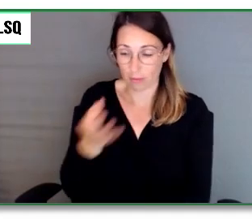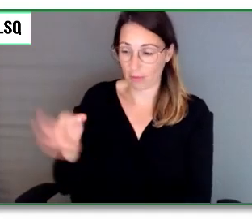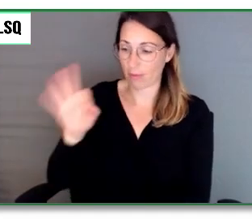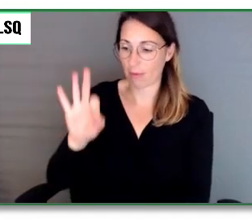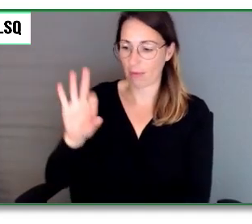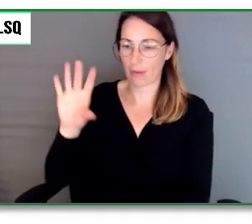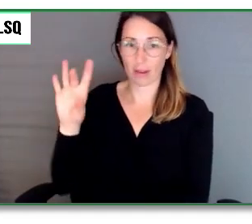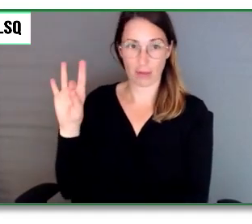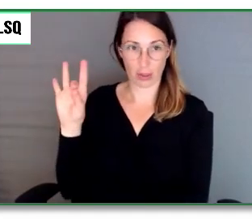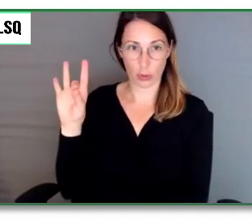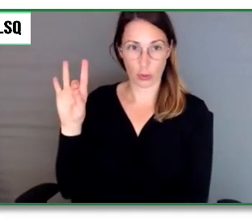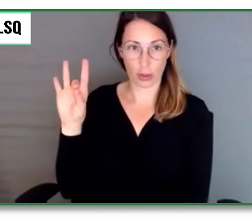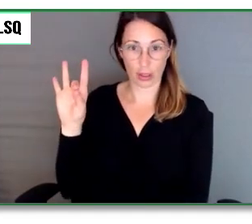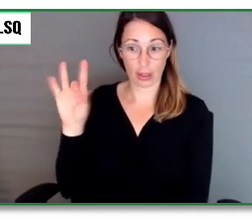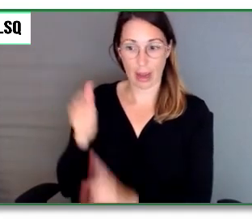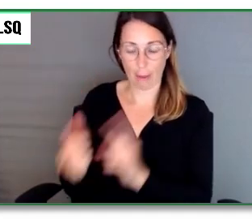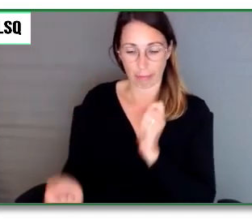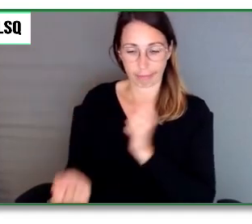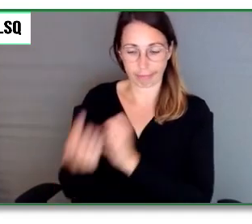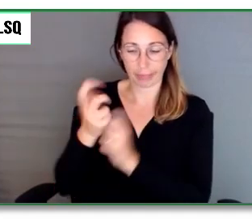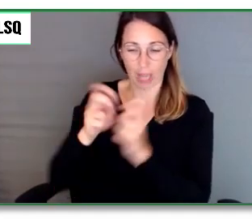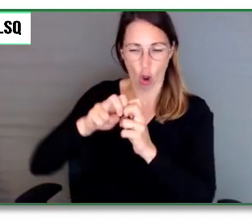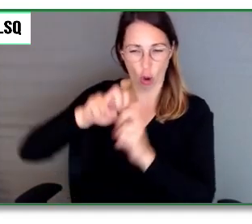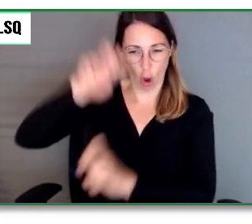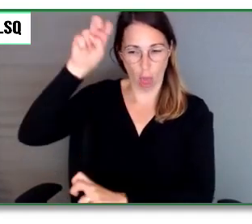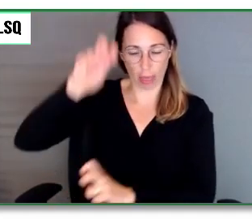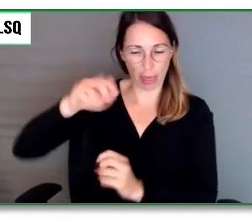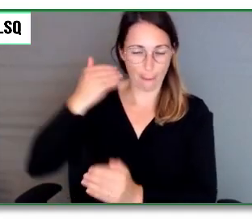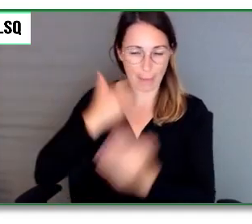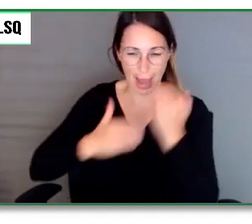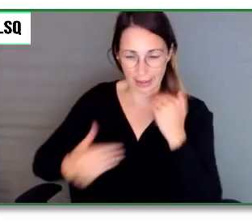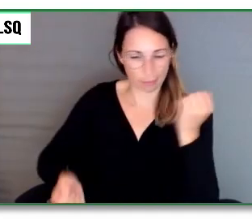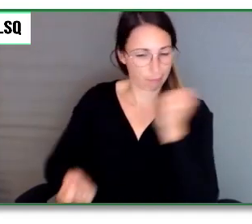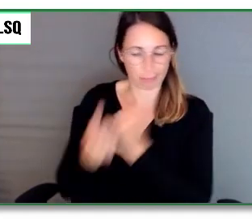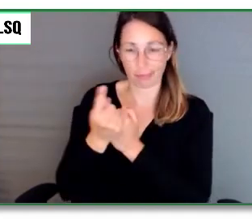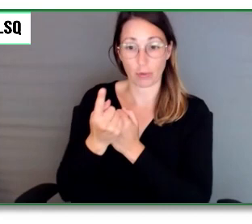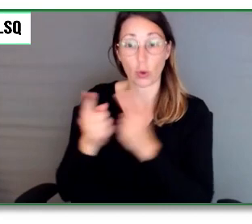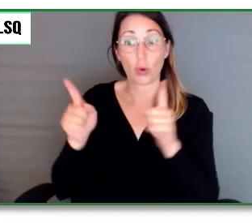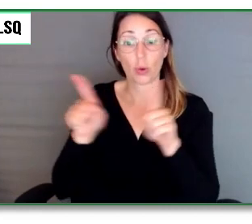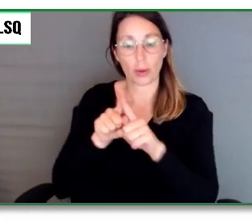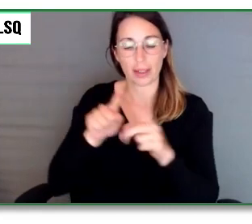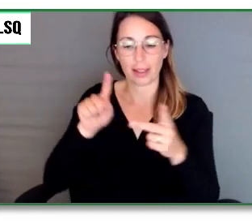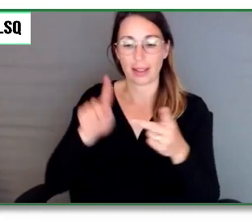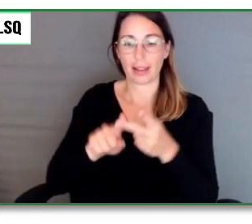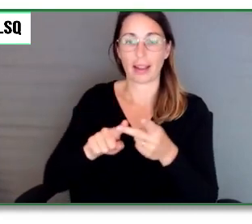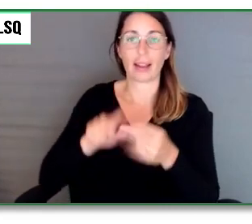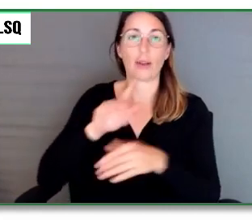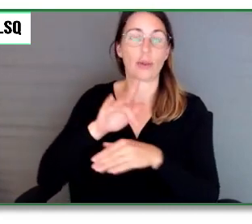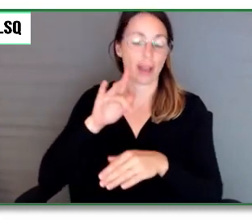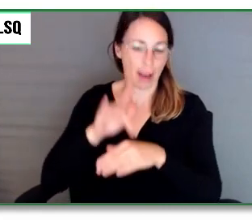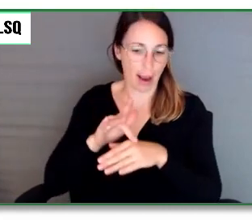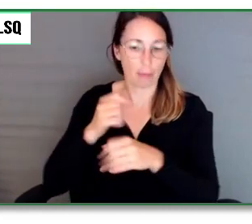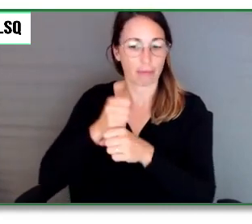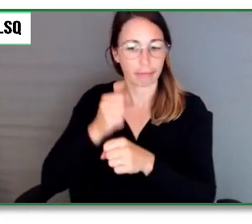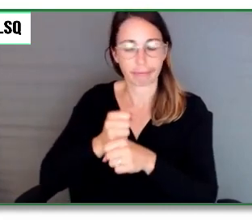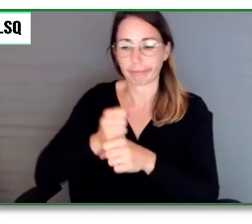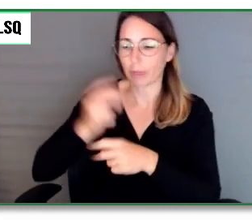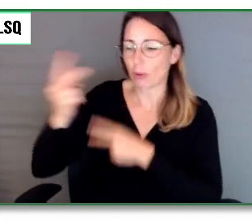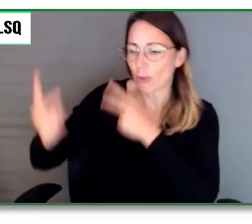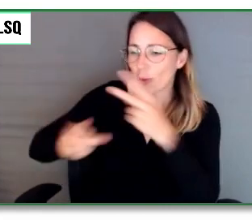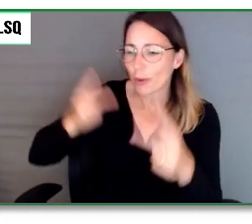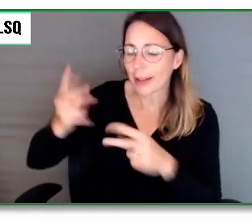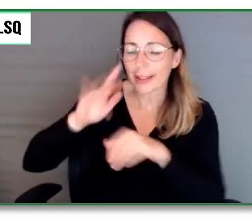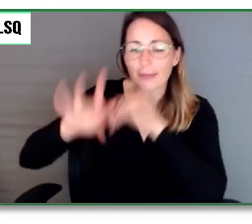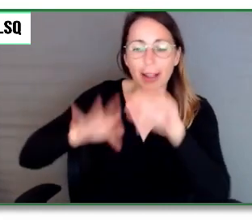peignière. Également, elle travaille à UQAM dans la planification du tourisme à'université, ce qui lui donne une perspective unique sur des